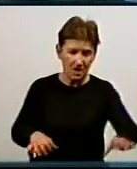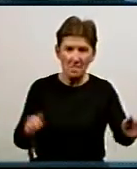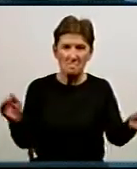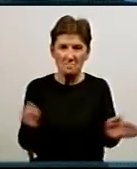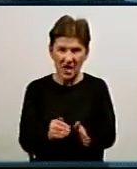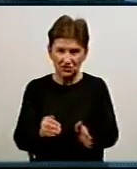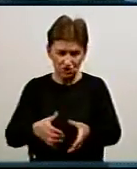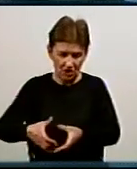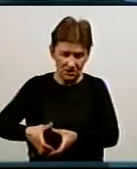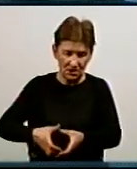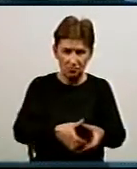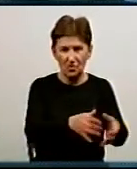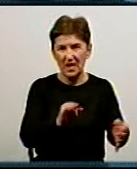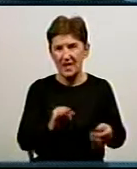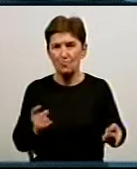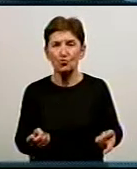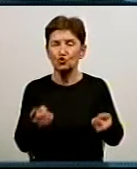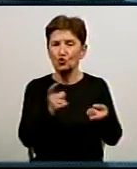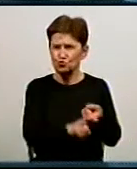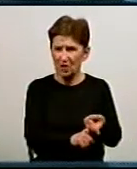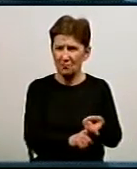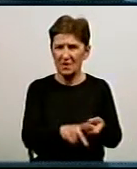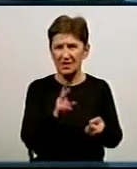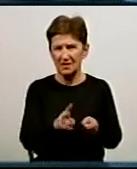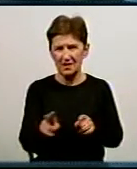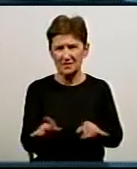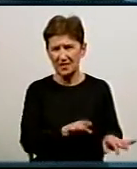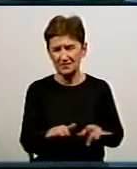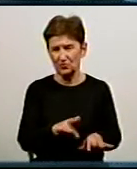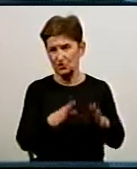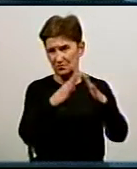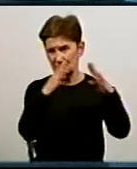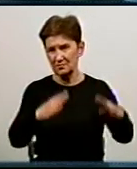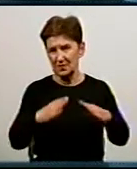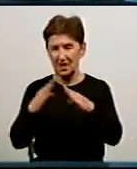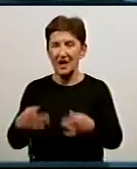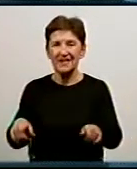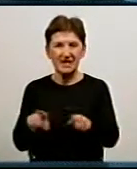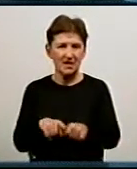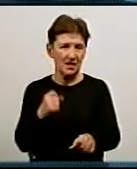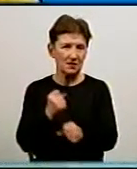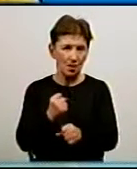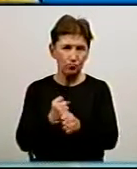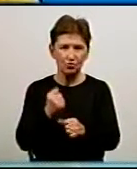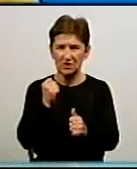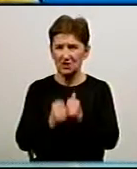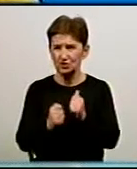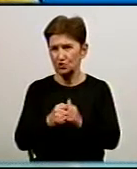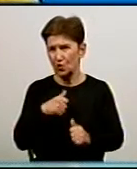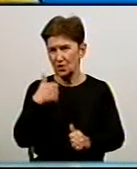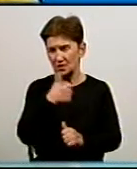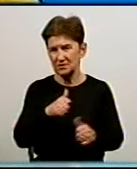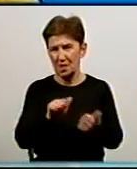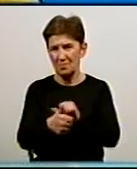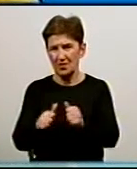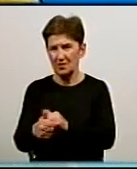і просто підключаємо до діючих мереж. Таких робот ми щорічно десь міняємо мереж